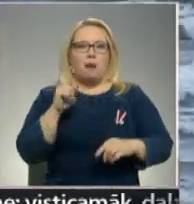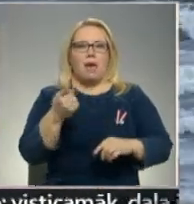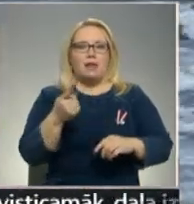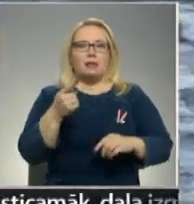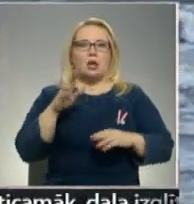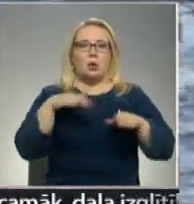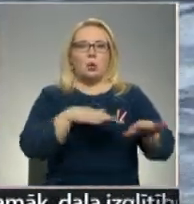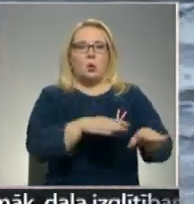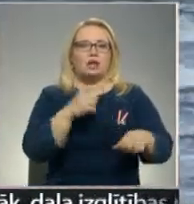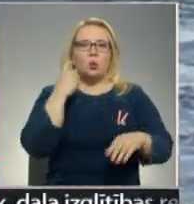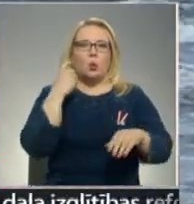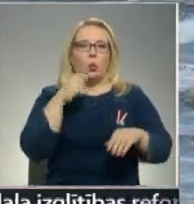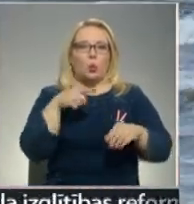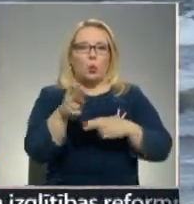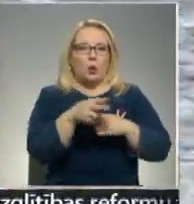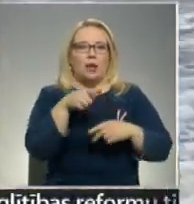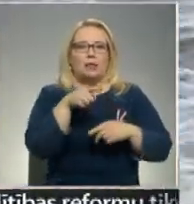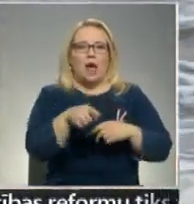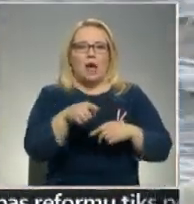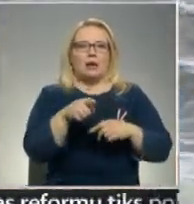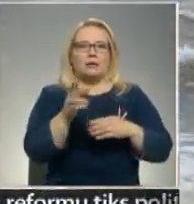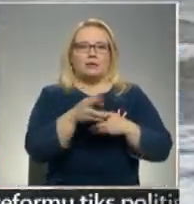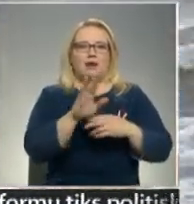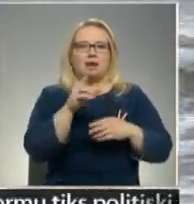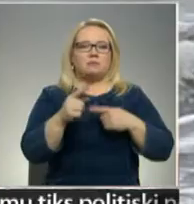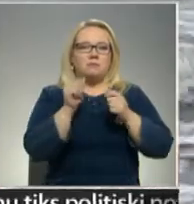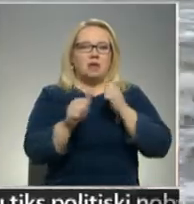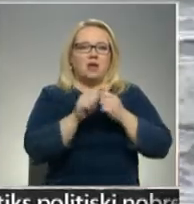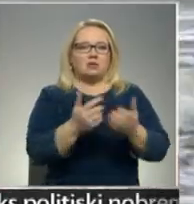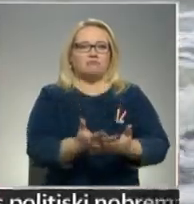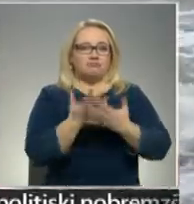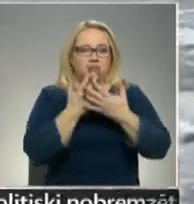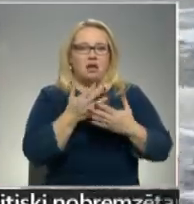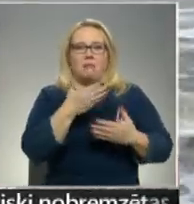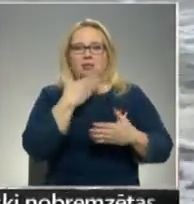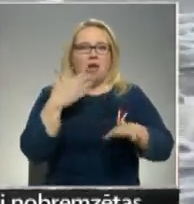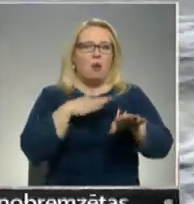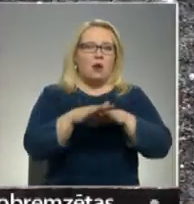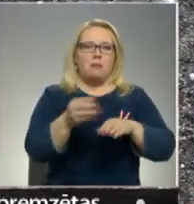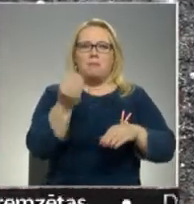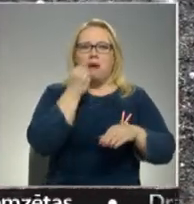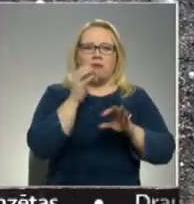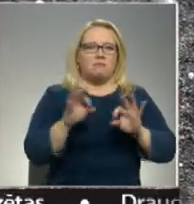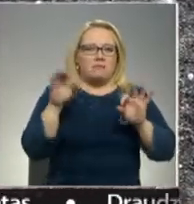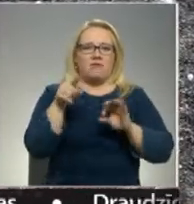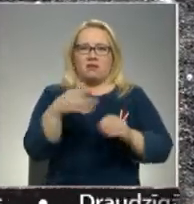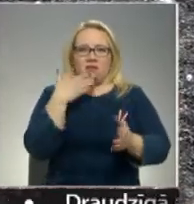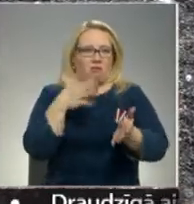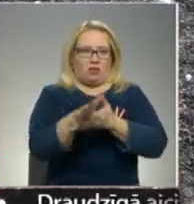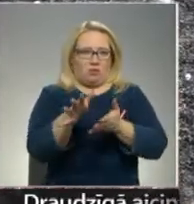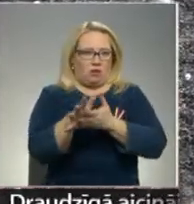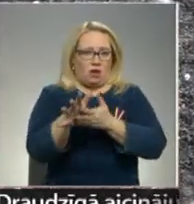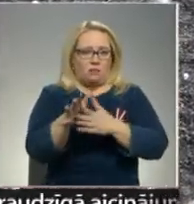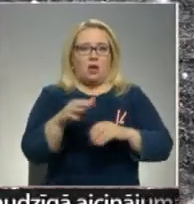grunduļ, kas šeit izskalot ir invazīvu suga, kas bieži nonāk zvejnieku tīklos, taču nav realizējami ne pārtikā ne kādā citā izdevīgā